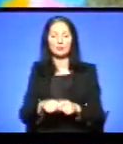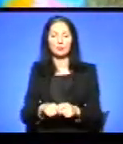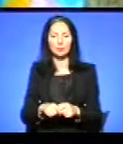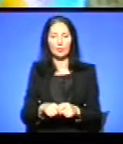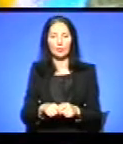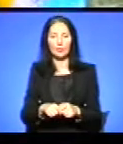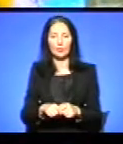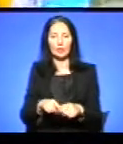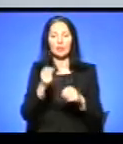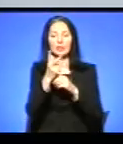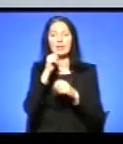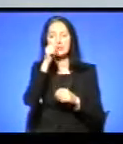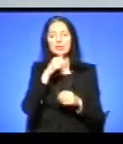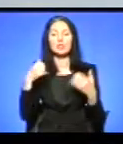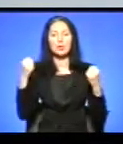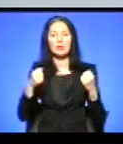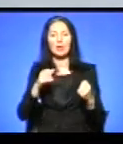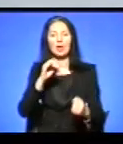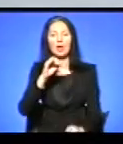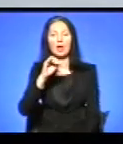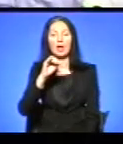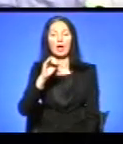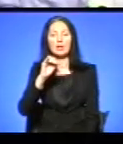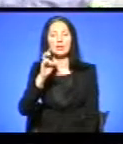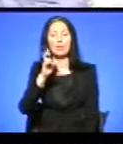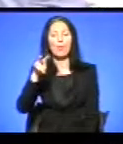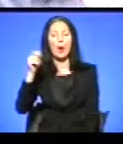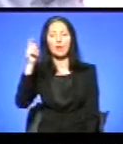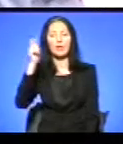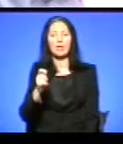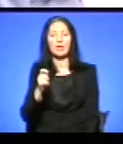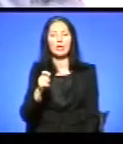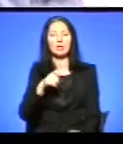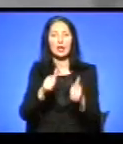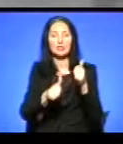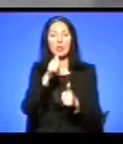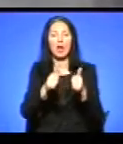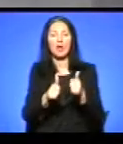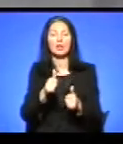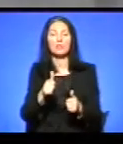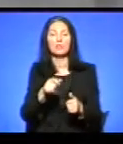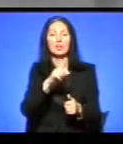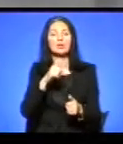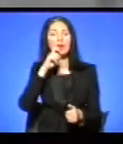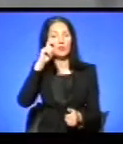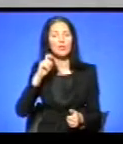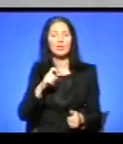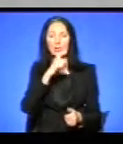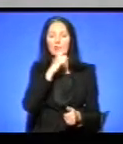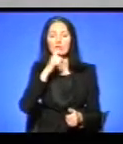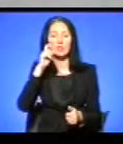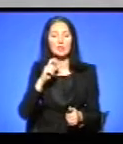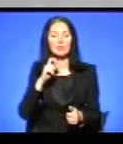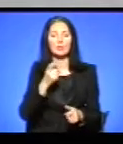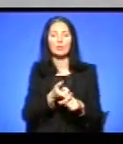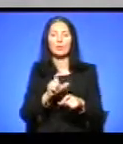13-річна спортсменка Єлизавета Балюк приїхала на всеукраїнські змагання імені Володимира Філіпенка з Вінниці. Дуже